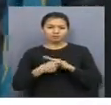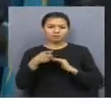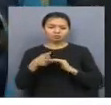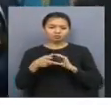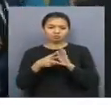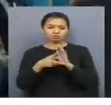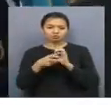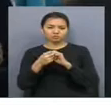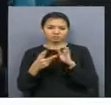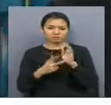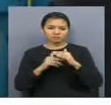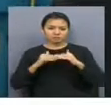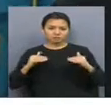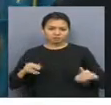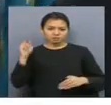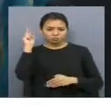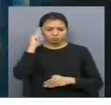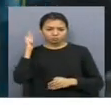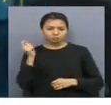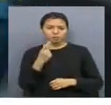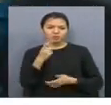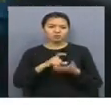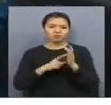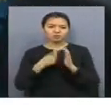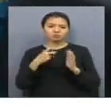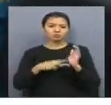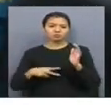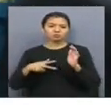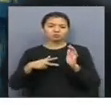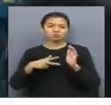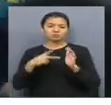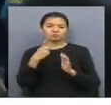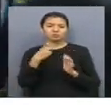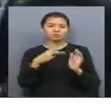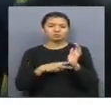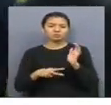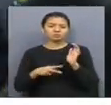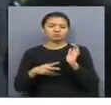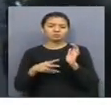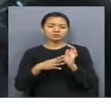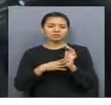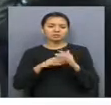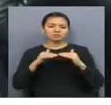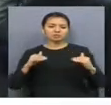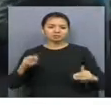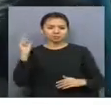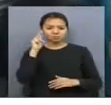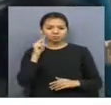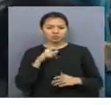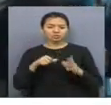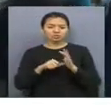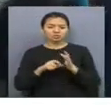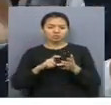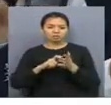Ақмылы ұқы жылың бастағалы өтір, соның үшінде бірінші сыныпта 137 оқушы мектептавалырғын аттағалы қазір. Бірінші сыныптардан алты сынып